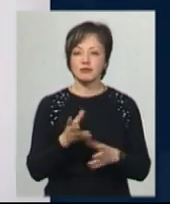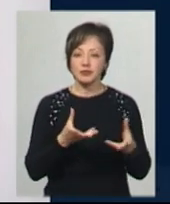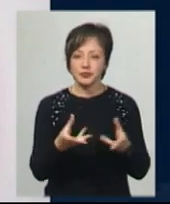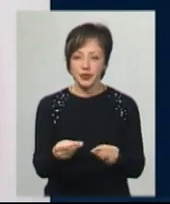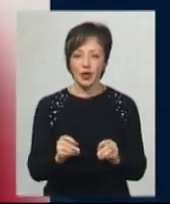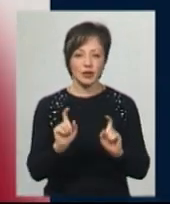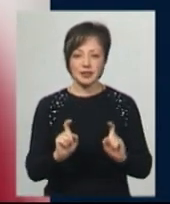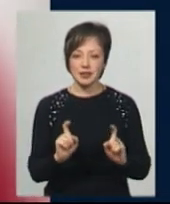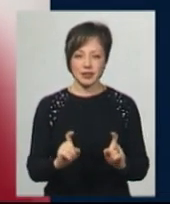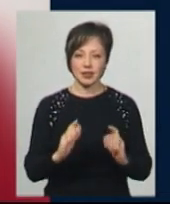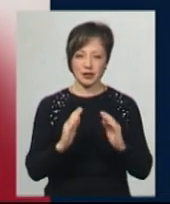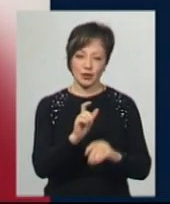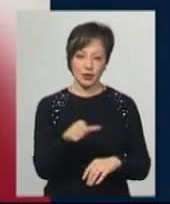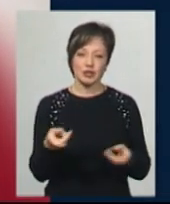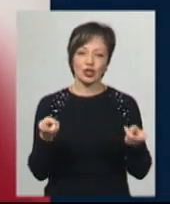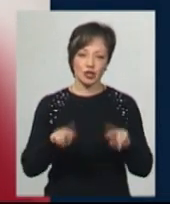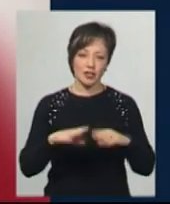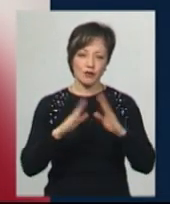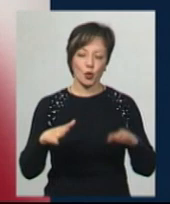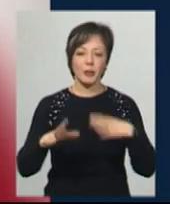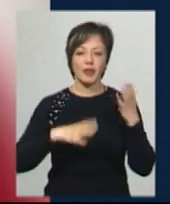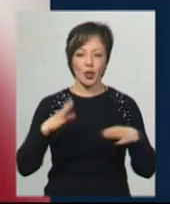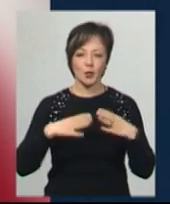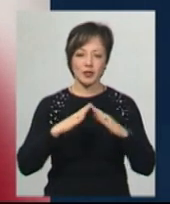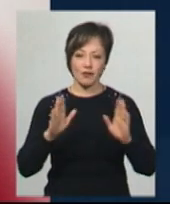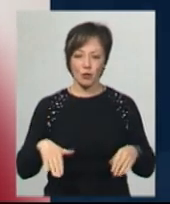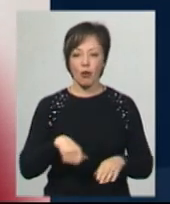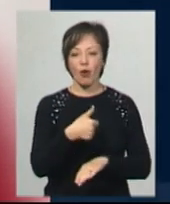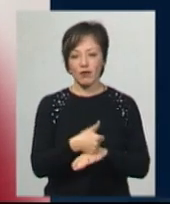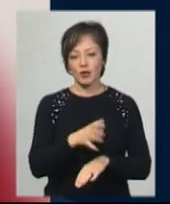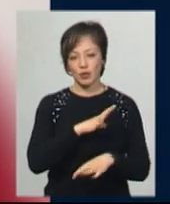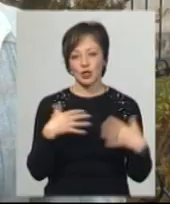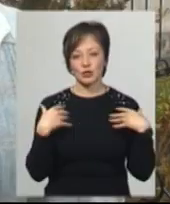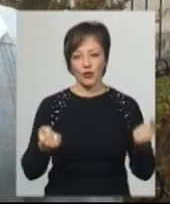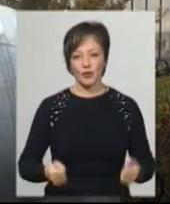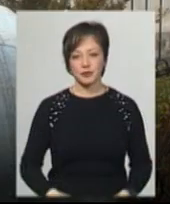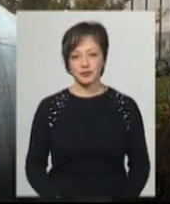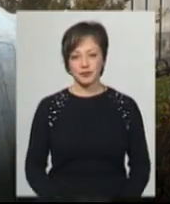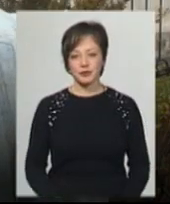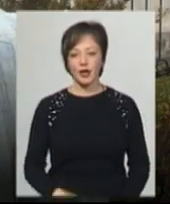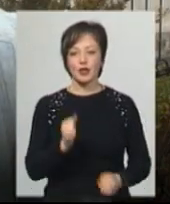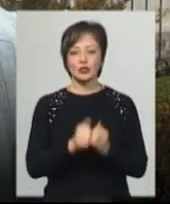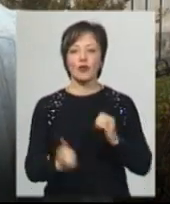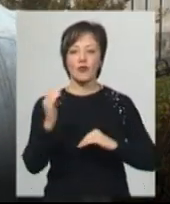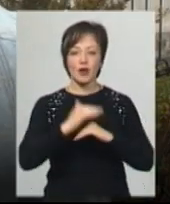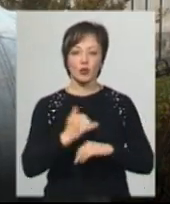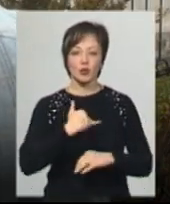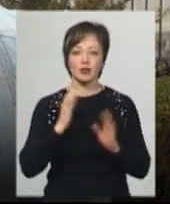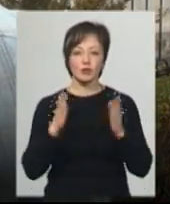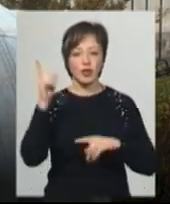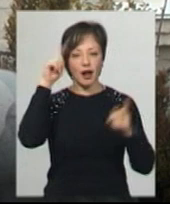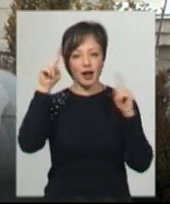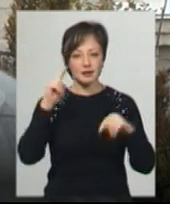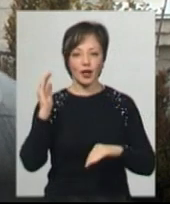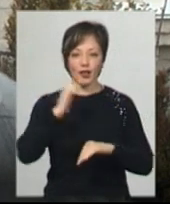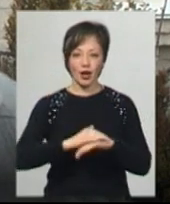одному місці. Залишайтеся вдома, тренуйтеся вдома, а головне – будьте здорові. Щовечора у нас ще буде казка